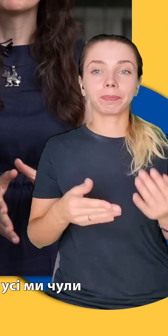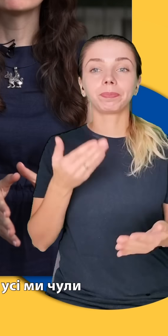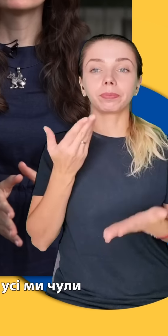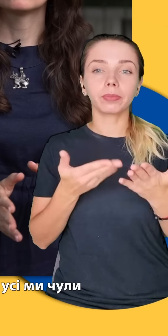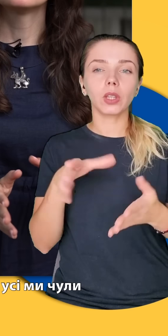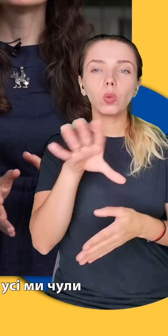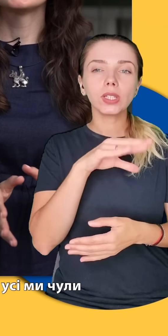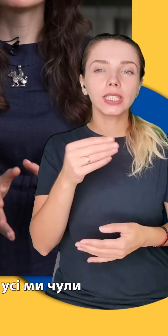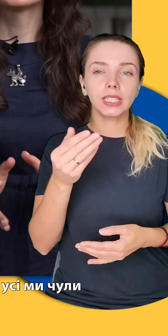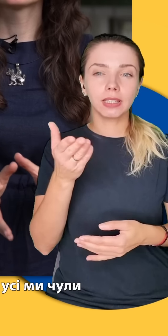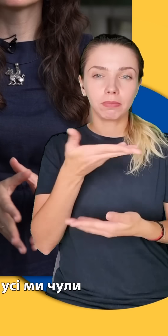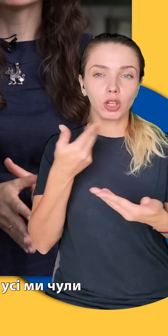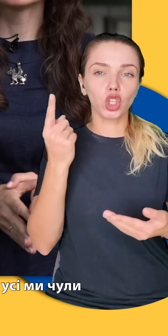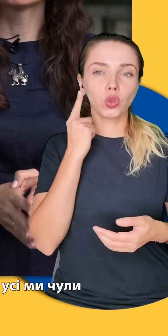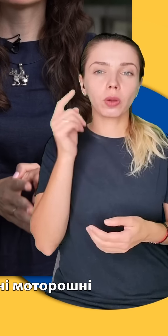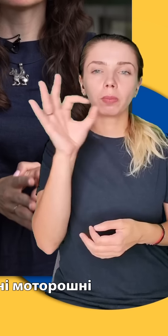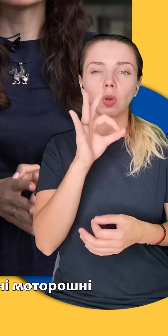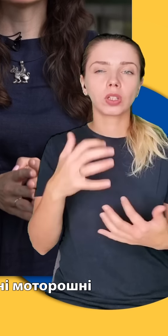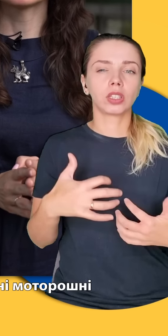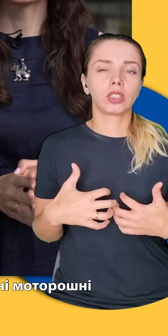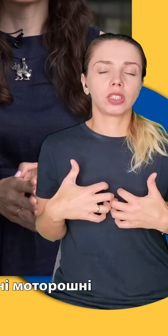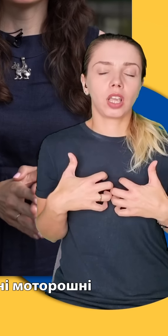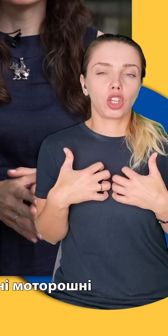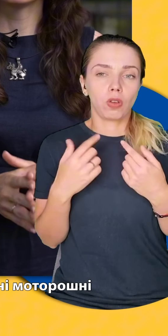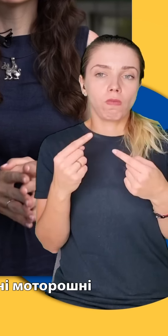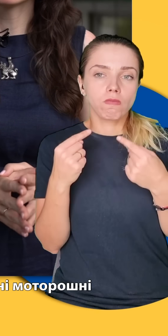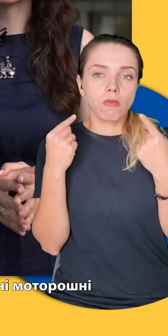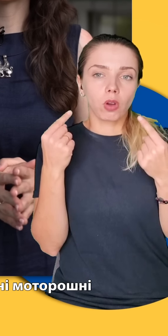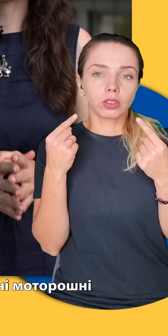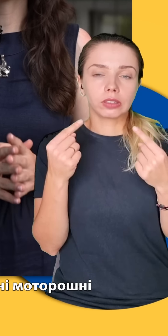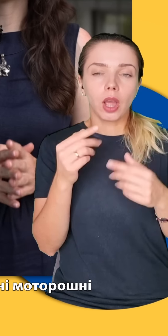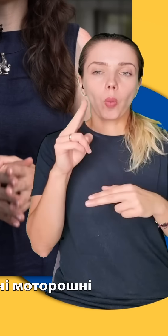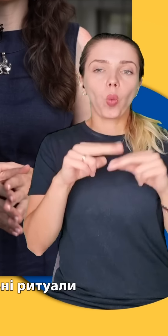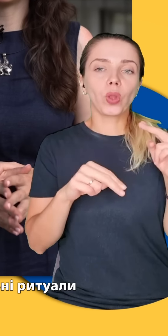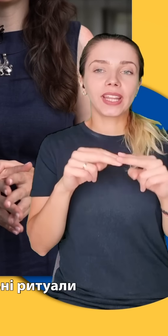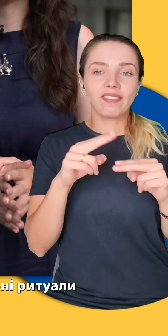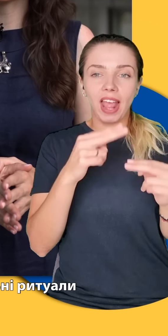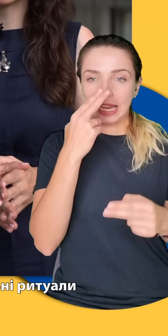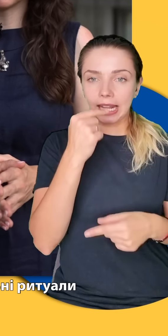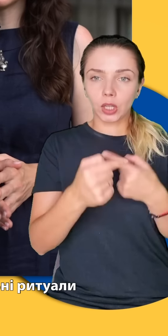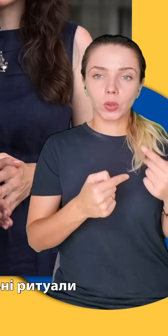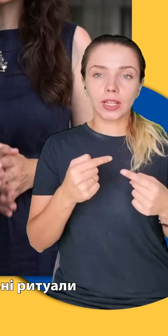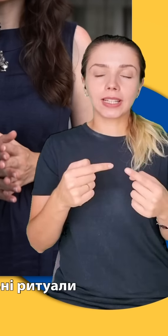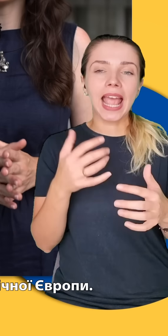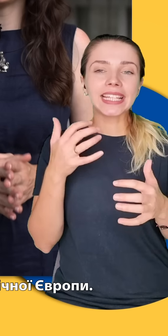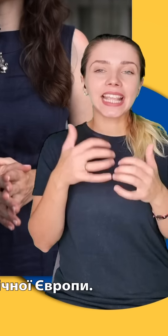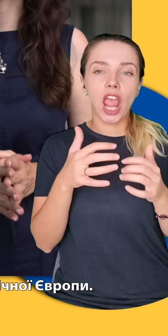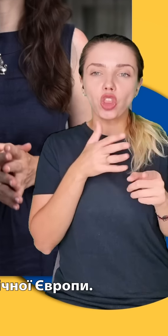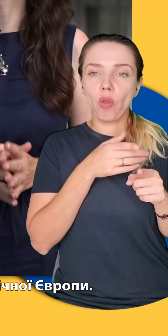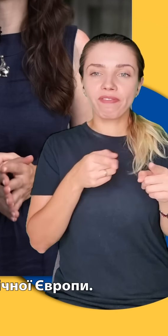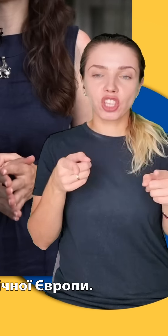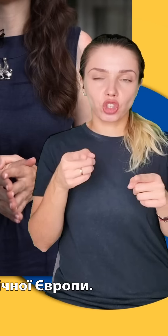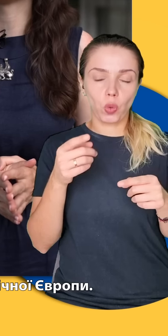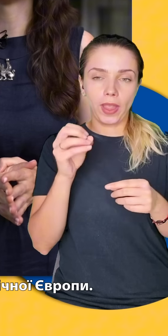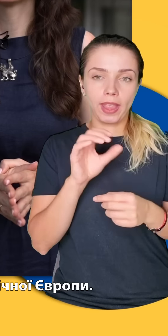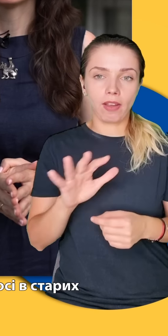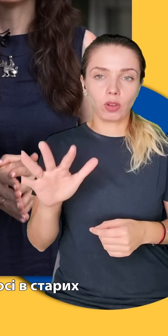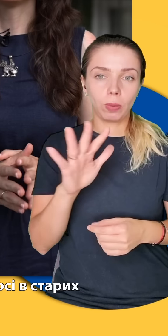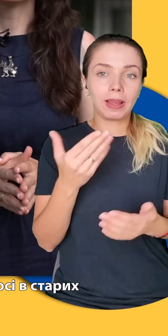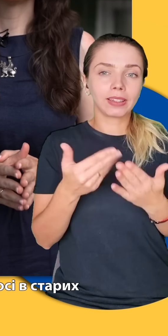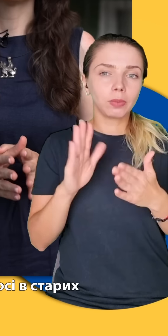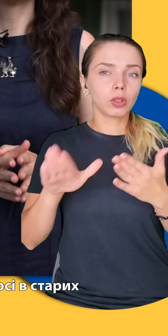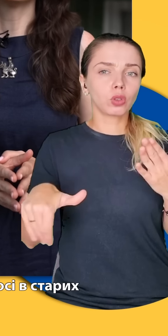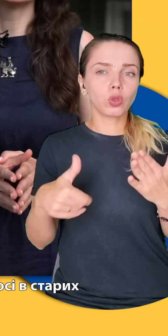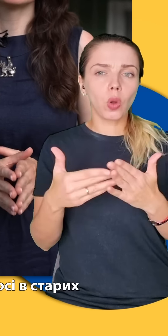Напевно, усі ми чули про страшні моторошні будівельні ритуали середньовічної Європи.